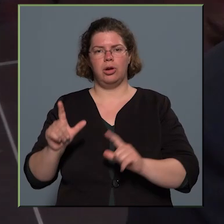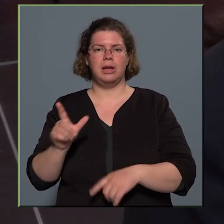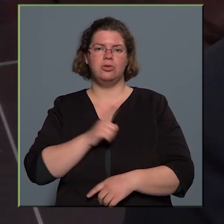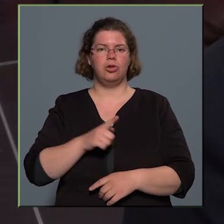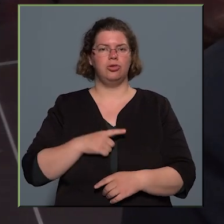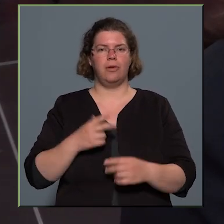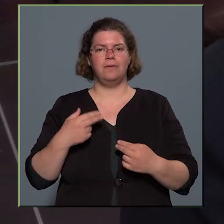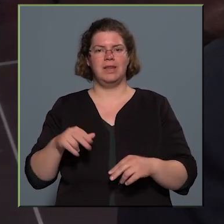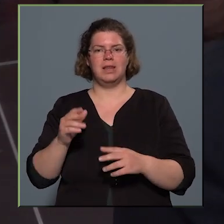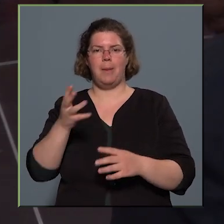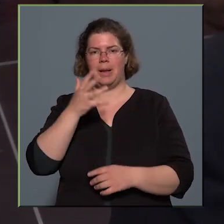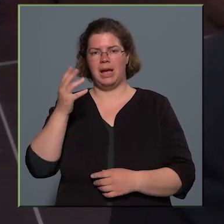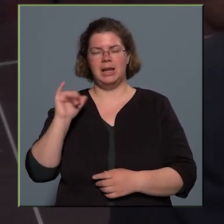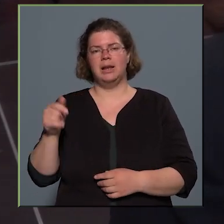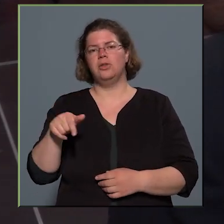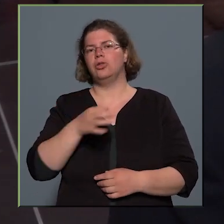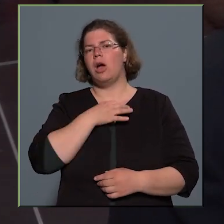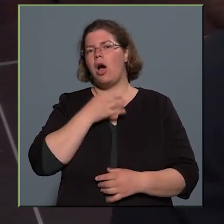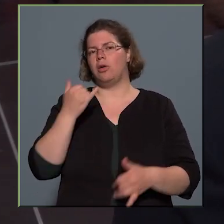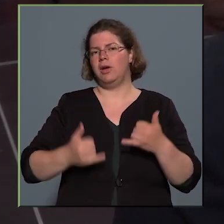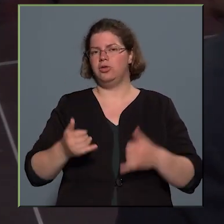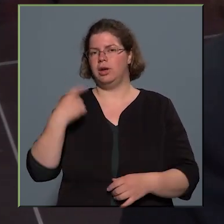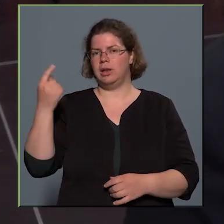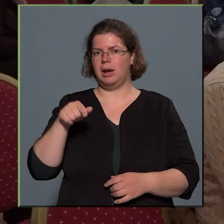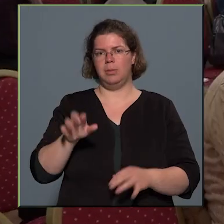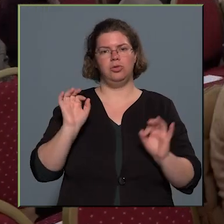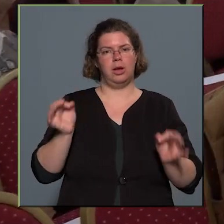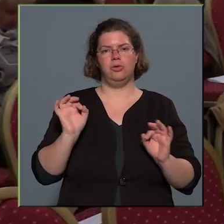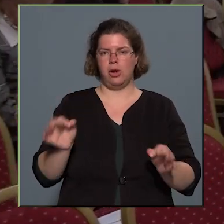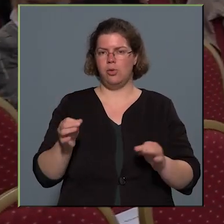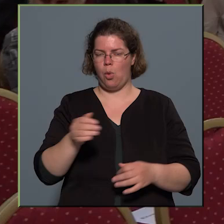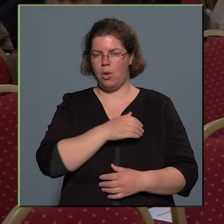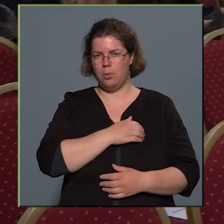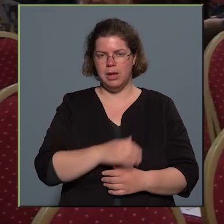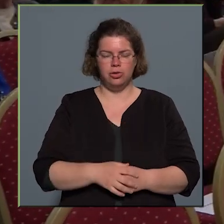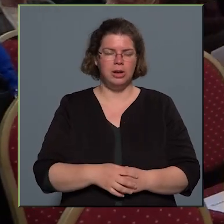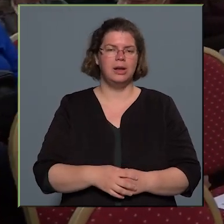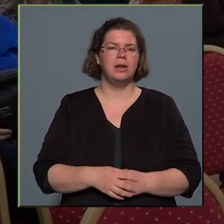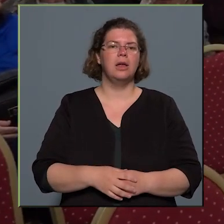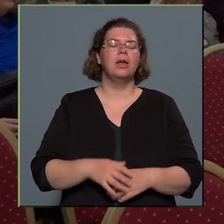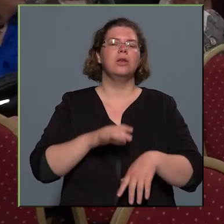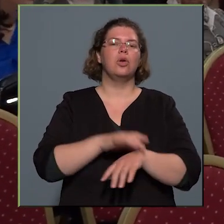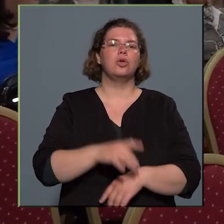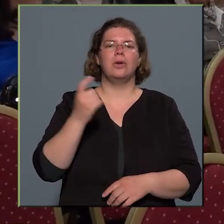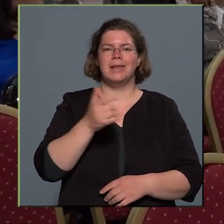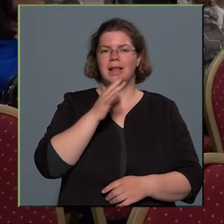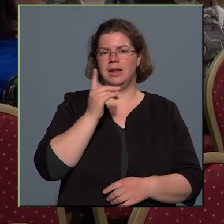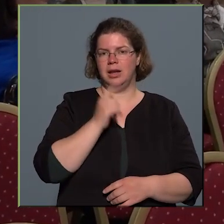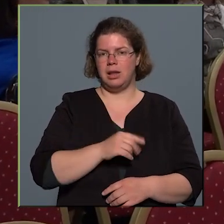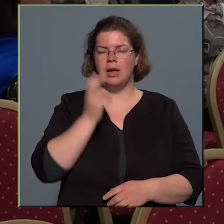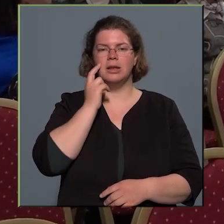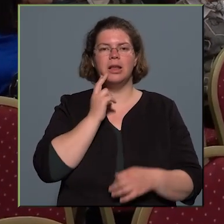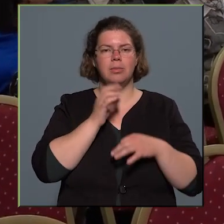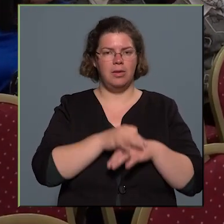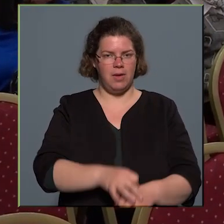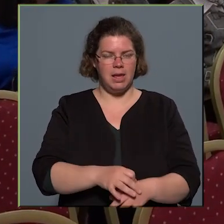visszamelegedett, és most itt a hangversenyteremben is teljesen jó a hőmesséklet. Dr. Szél Rita, intézményvezető, ismertette a